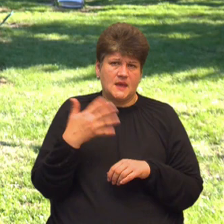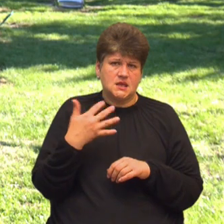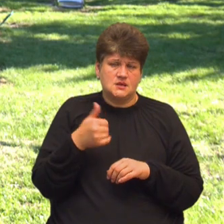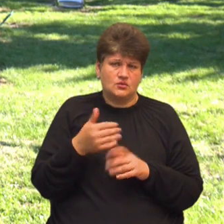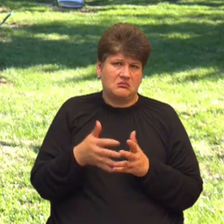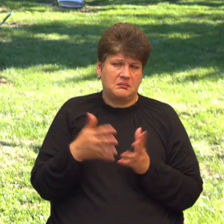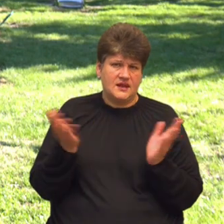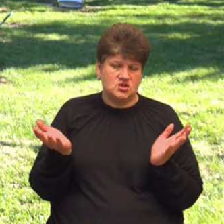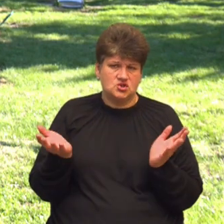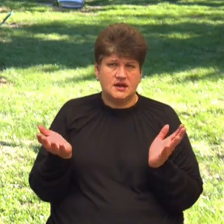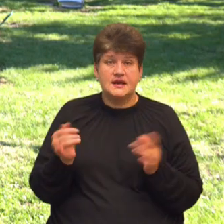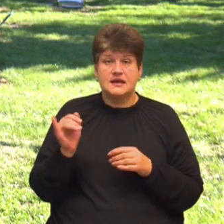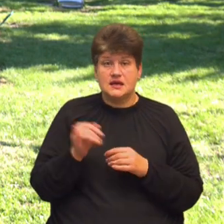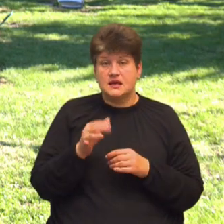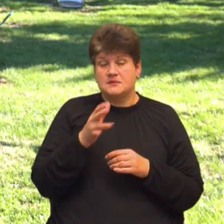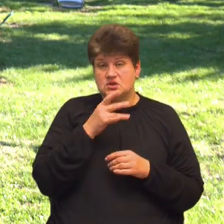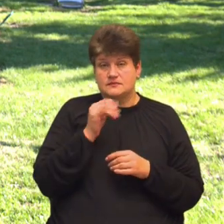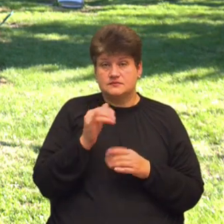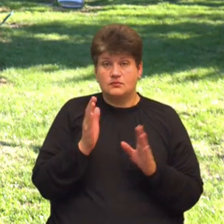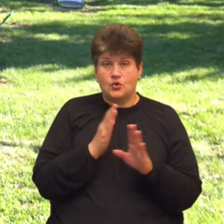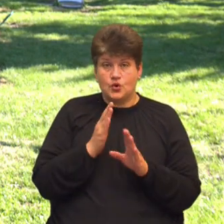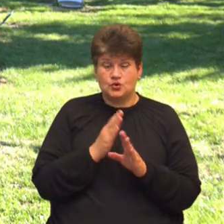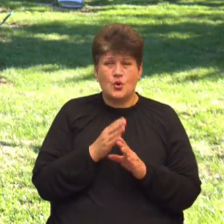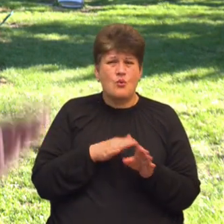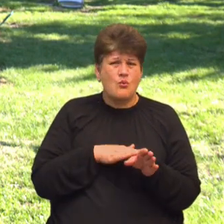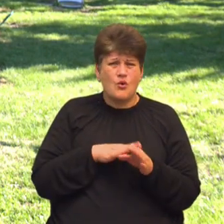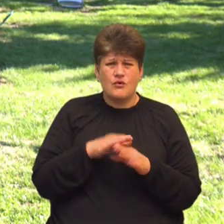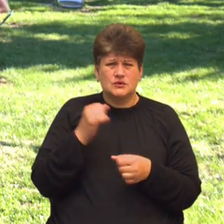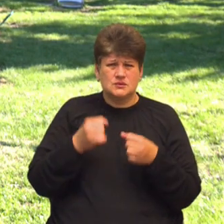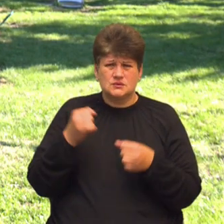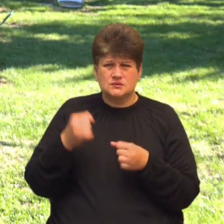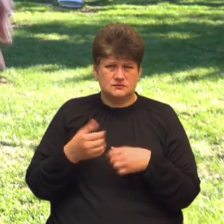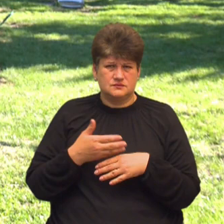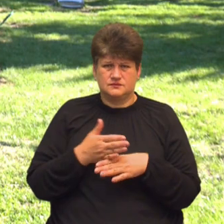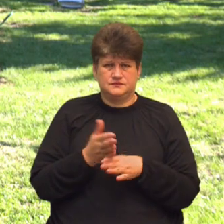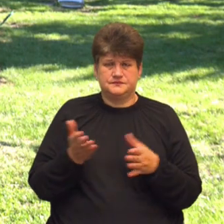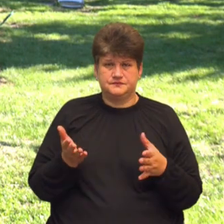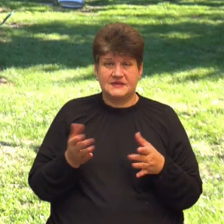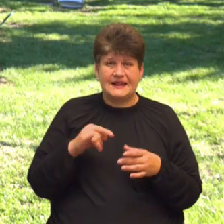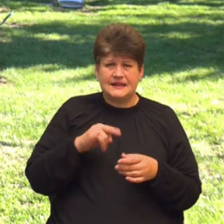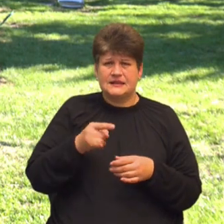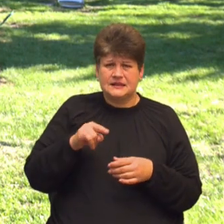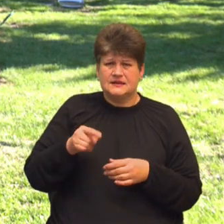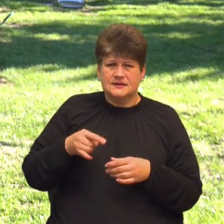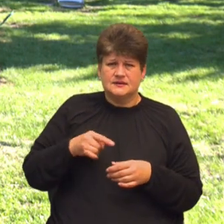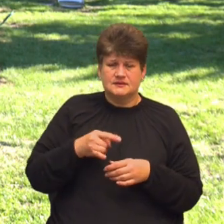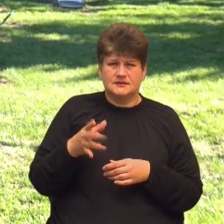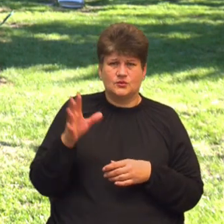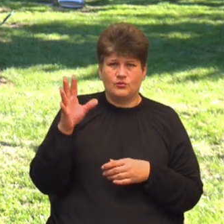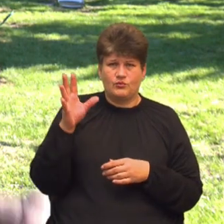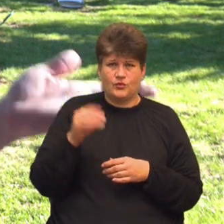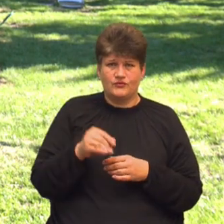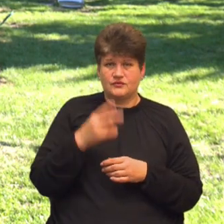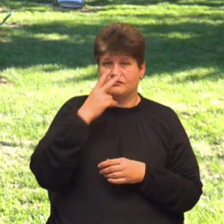більше. І під час негоди його градом повністю зруйнувало. Це була дирка на дирці, проглядалось повністю все